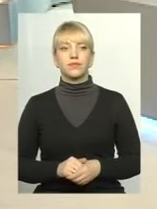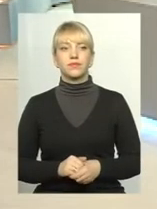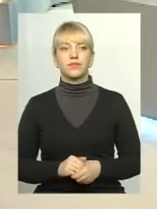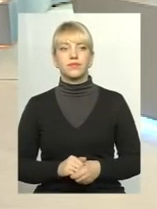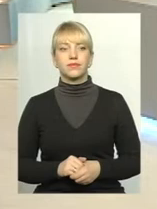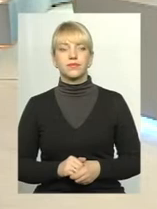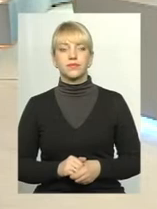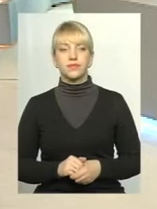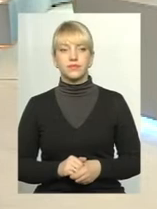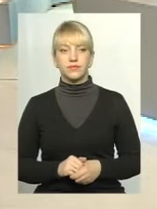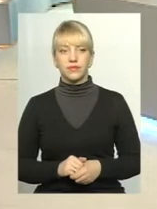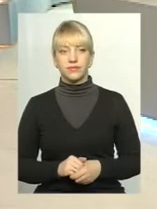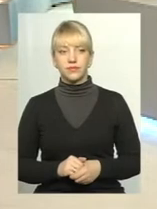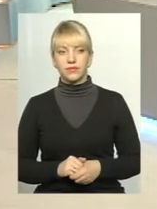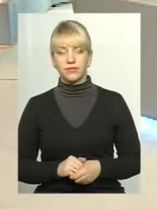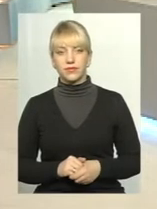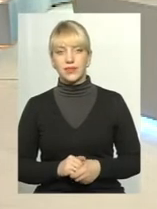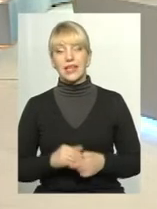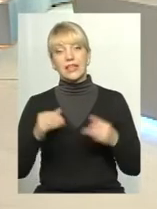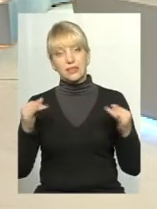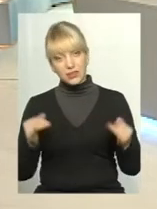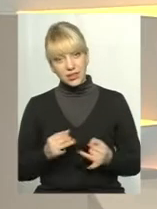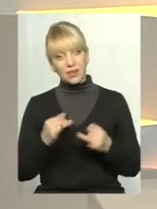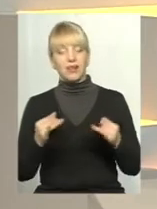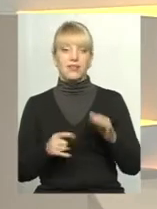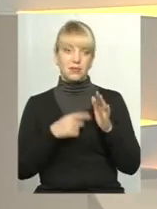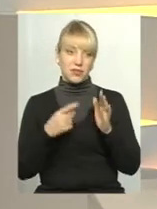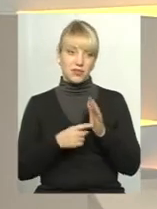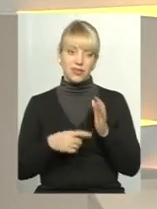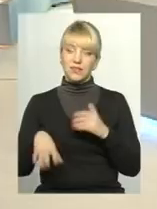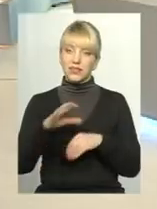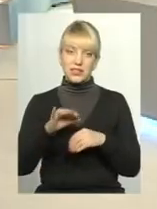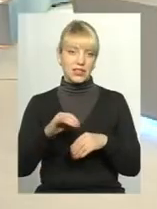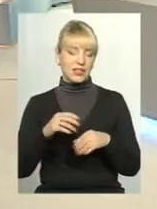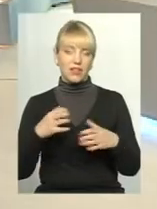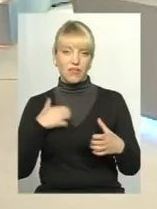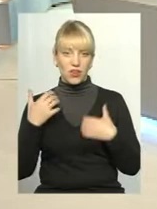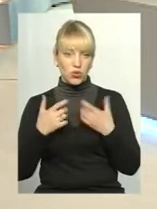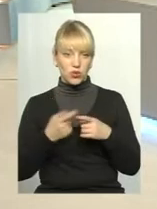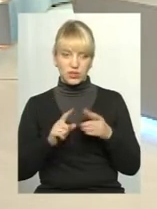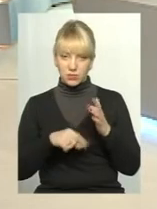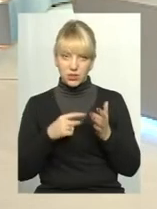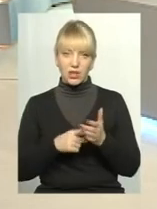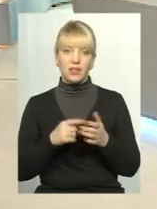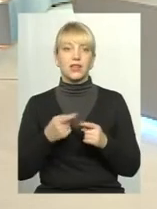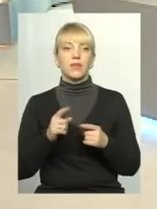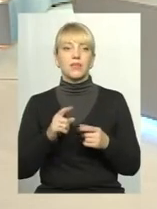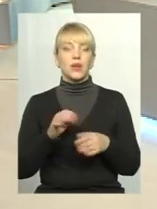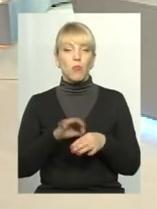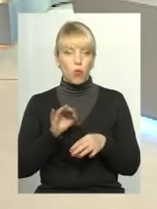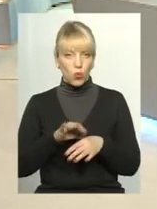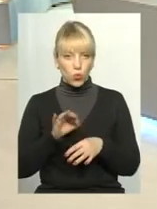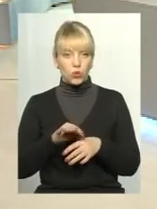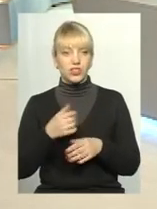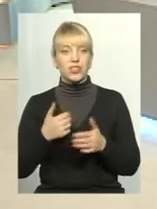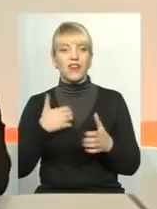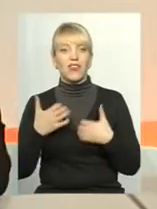Цікаве ж питання. Питання цікаве і булюче, і хвилює дуже